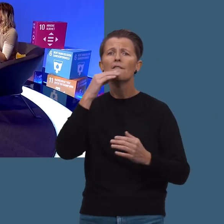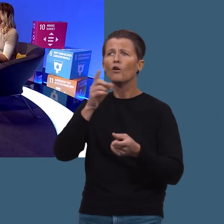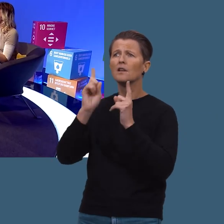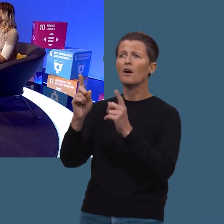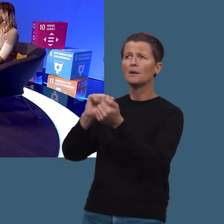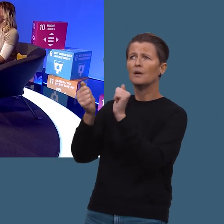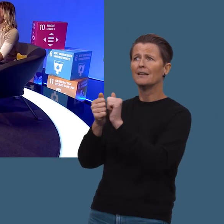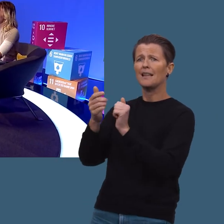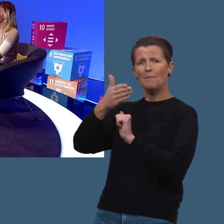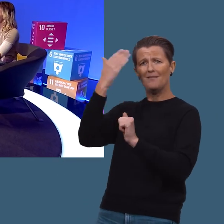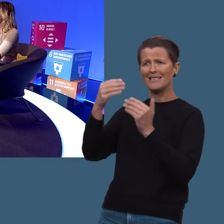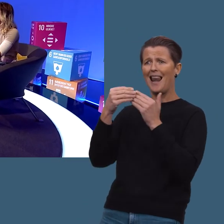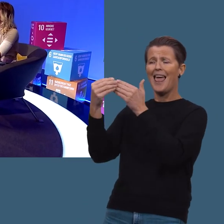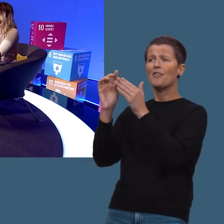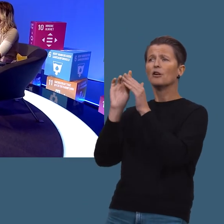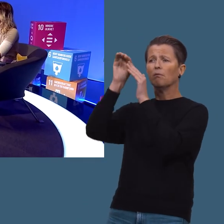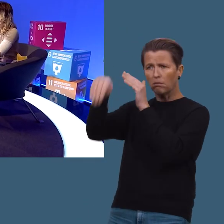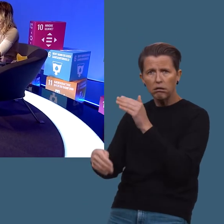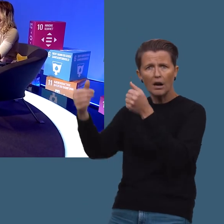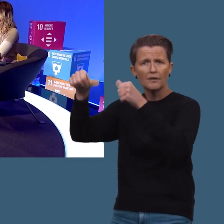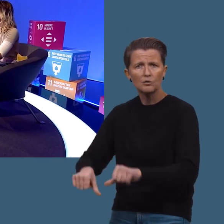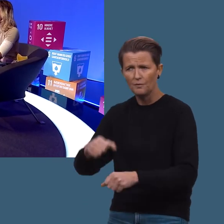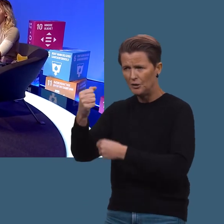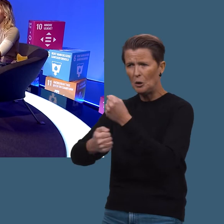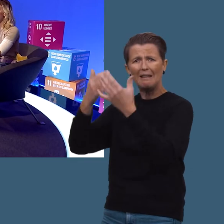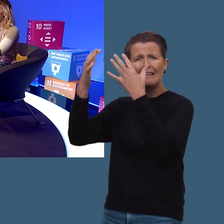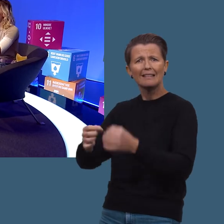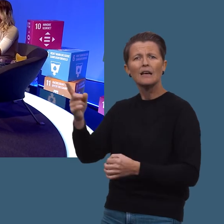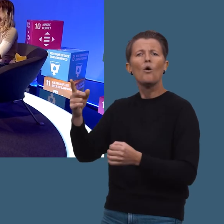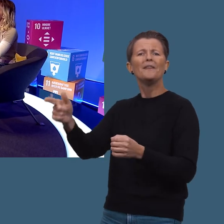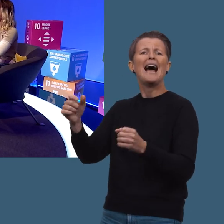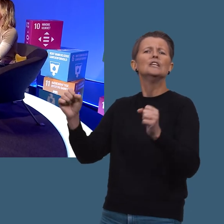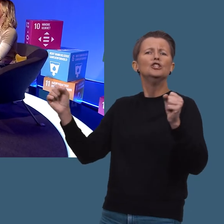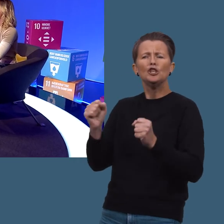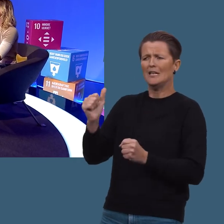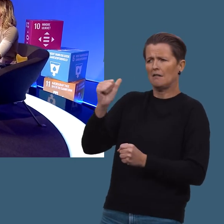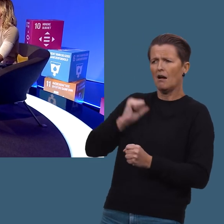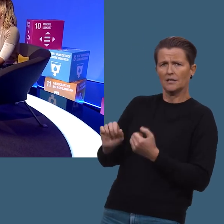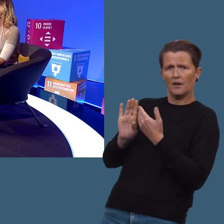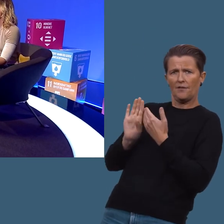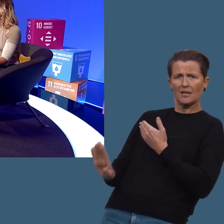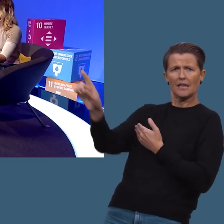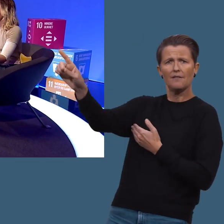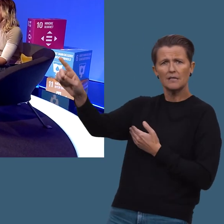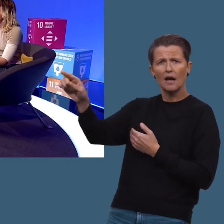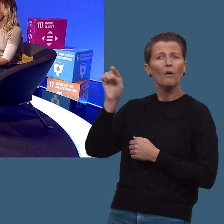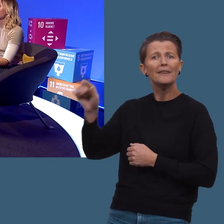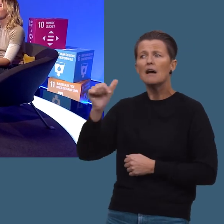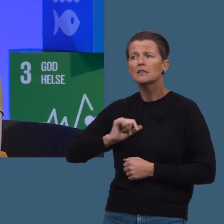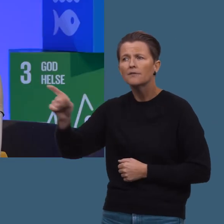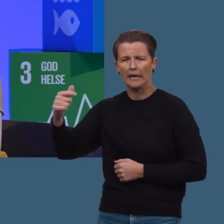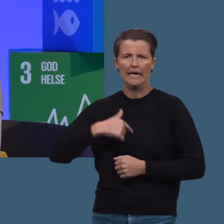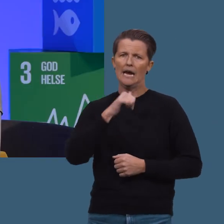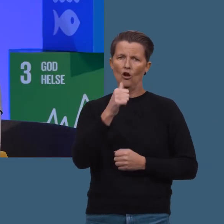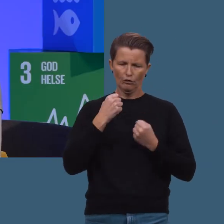våre folkevalgte politikere bevisst leder oss mot katastrofe uten å gjørne, og det er en kynisk ansvarsfra skrivelse. Og hvis ikke de tok ansvar,